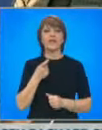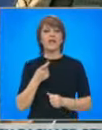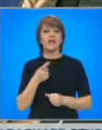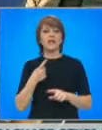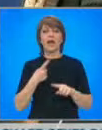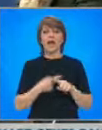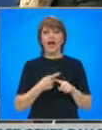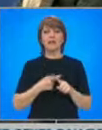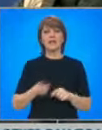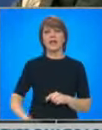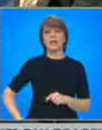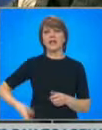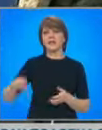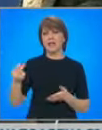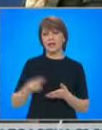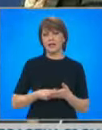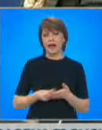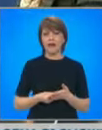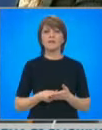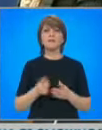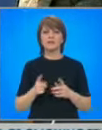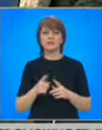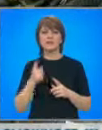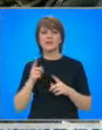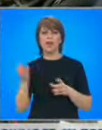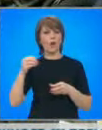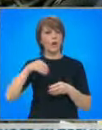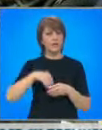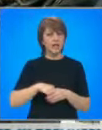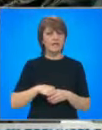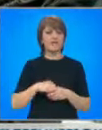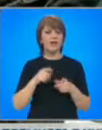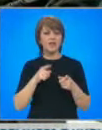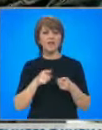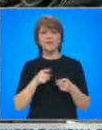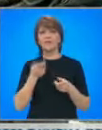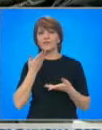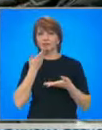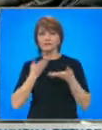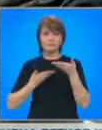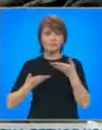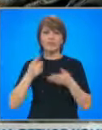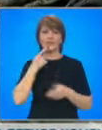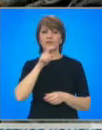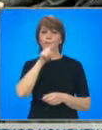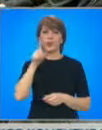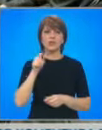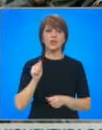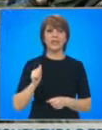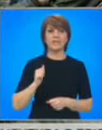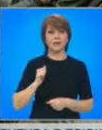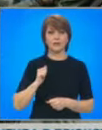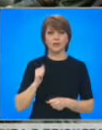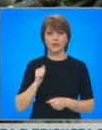Харис и генералният секретар на НАТО Столтенберг са сред участниците в така наречения ДАВОС по въпросите на сигурността.